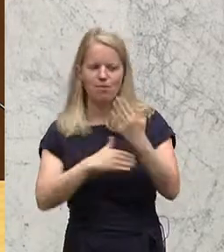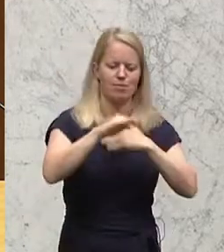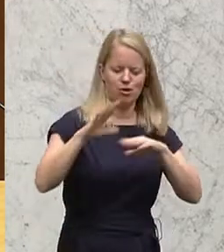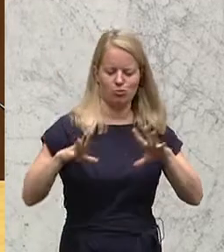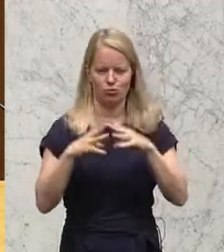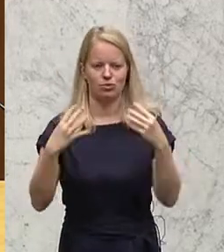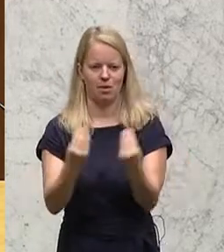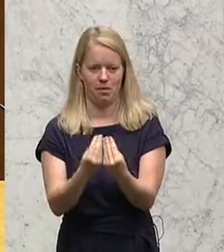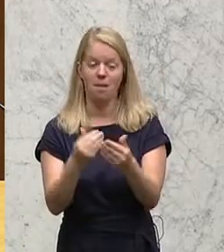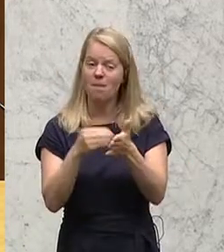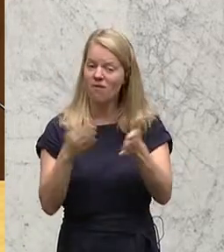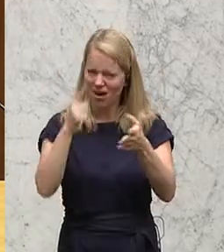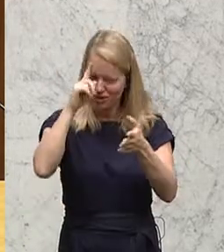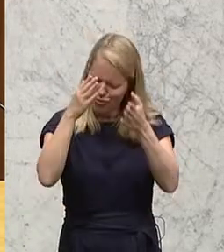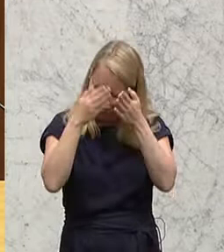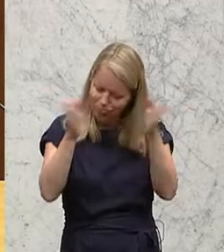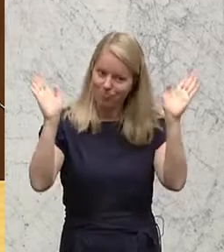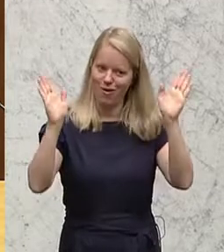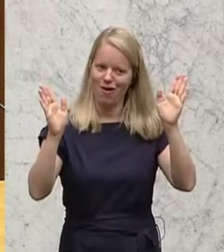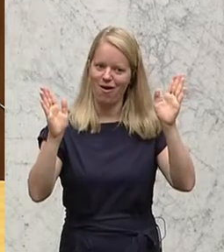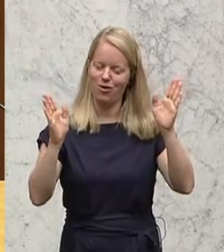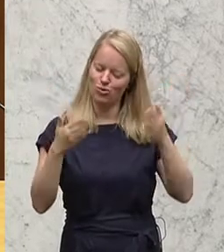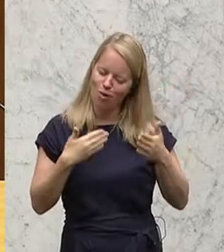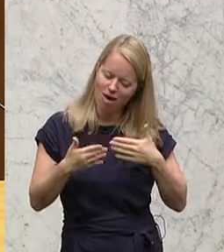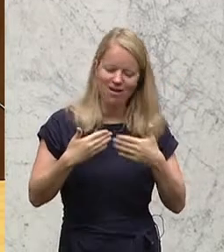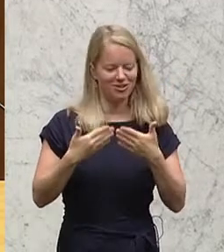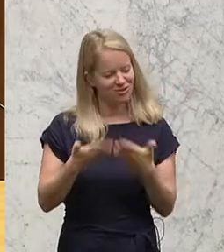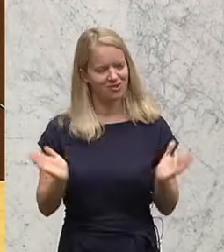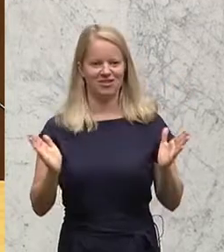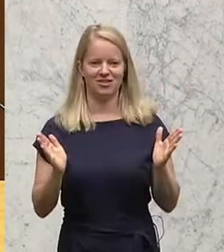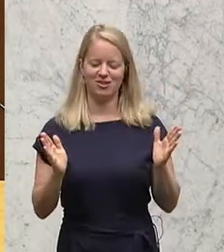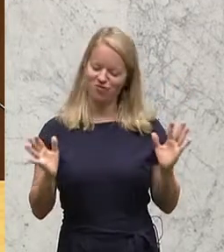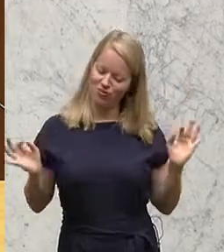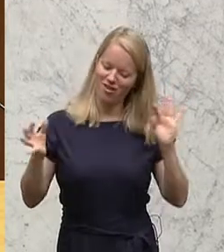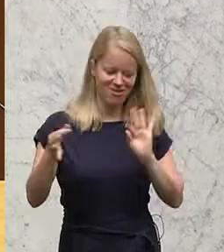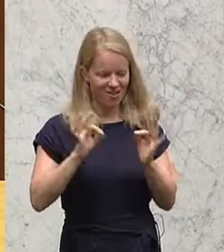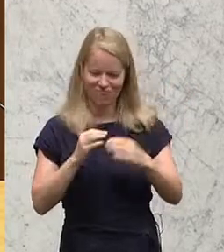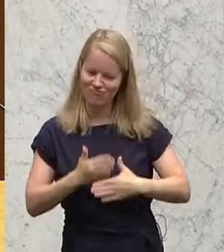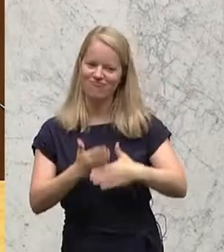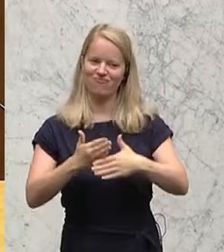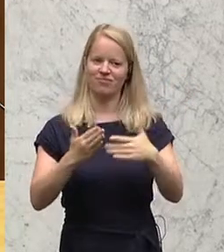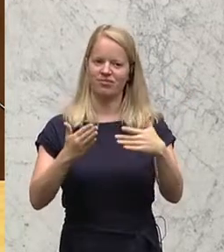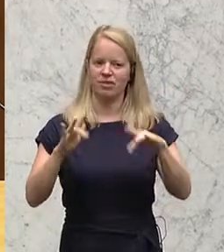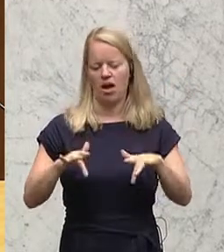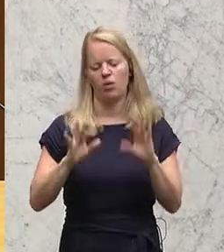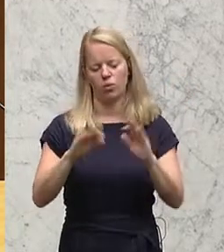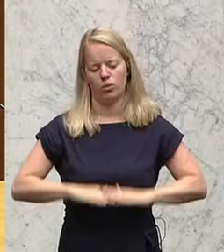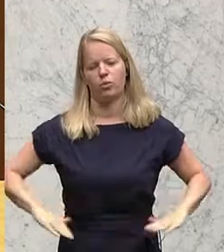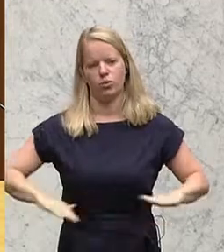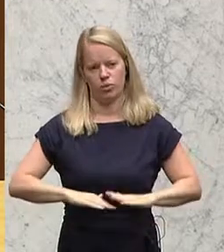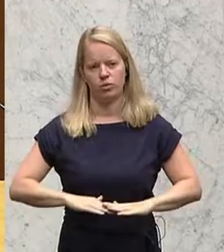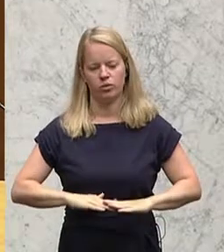Vielmehr sind Toleranz und Offenheit füreinander der Nährboden, auf dem die